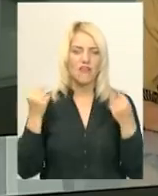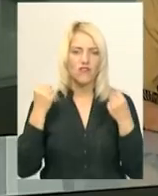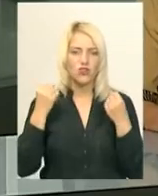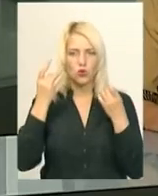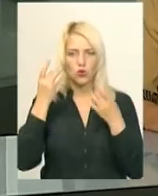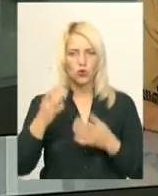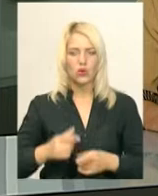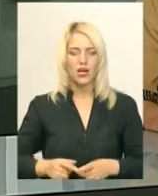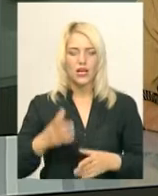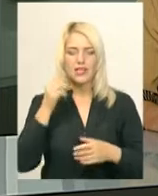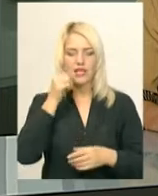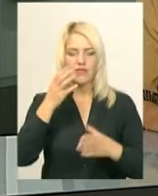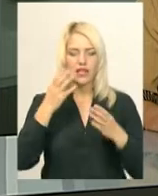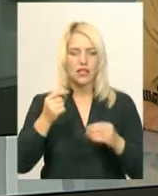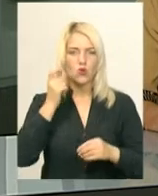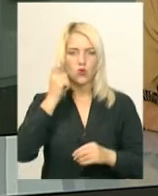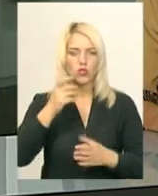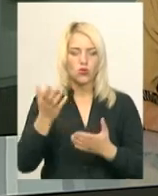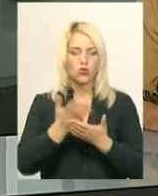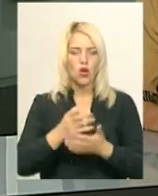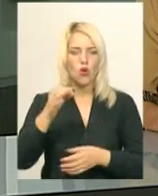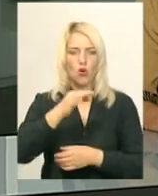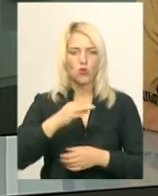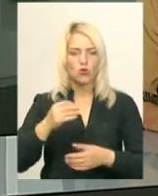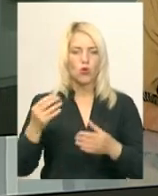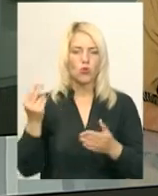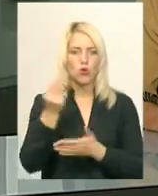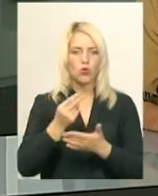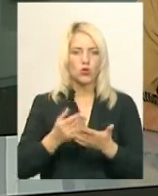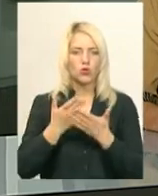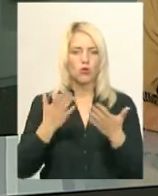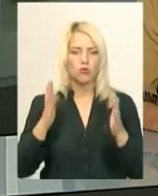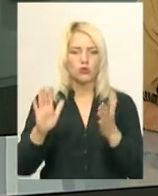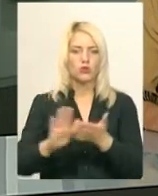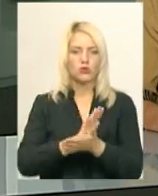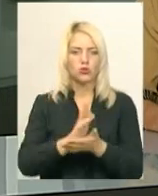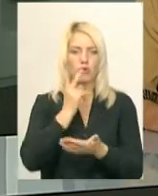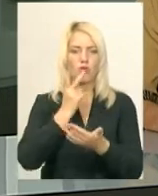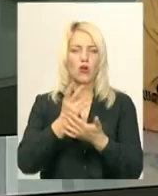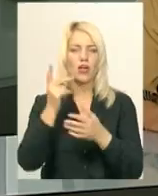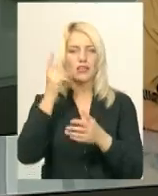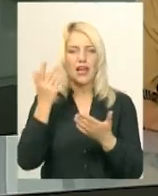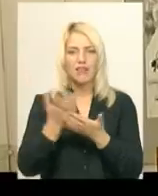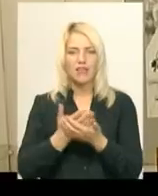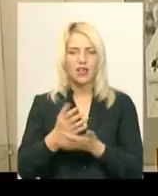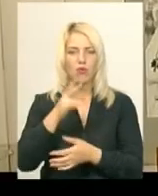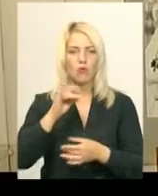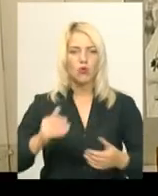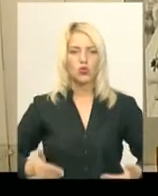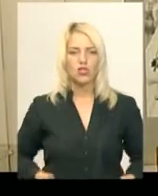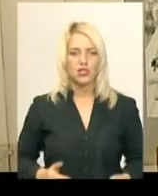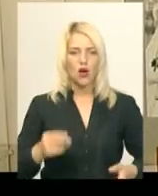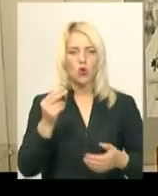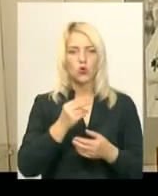Завтра, в День українського кіно, в обласному художньому музеї безкоштовно показуватимуть фільми про життя художниці Марії